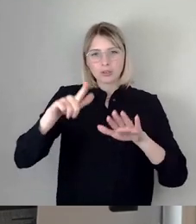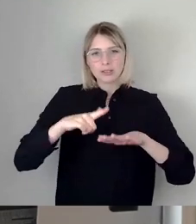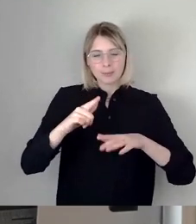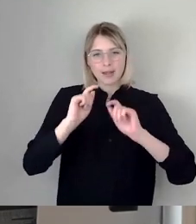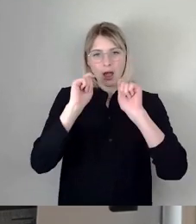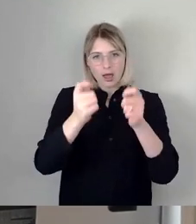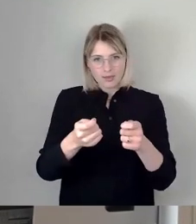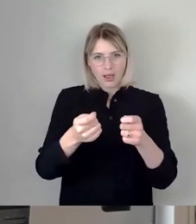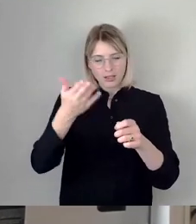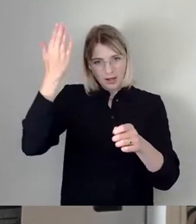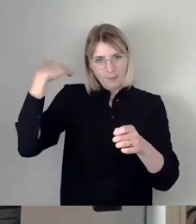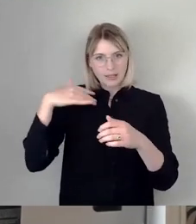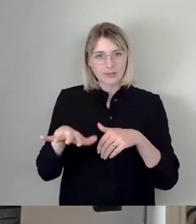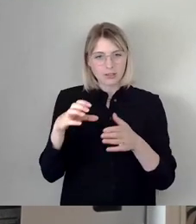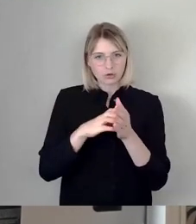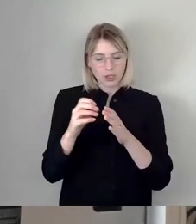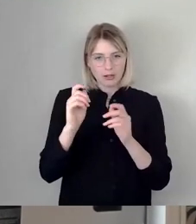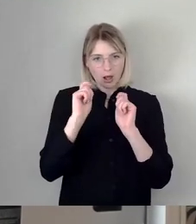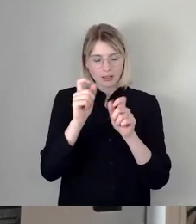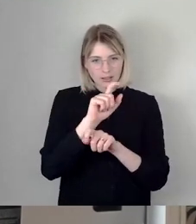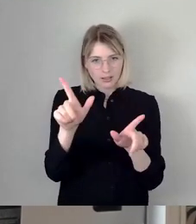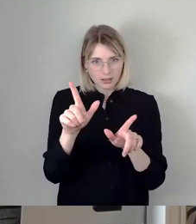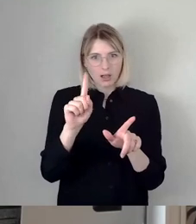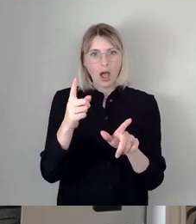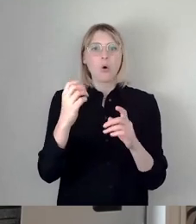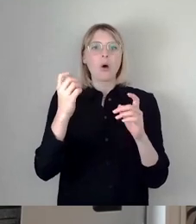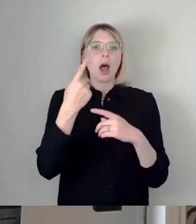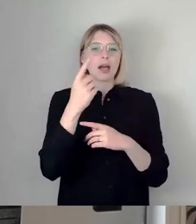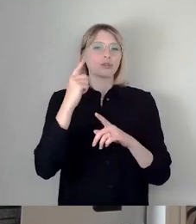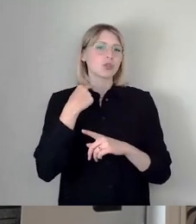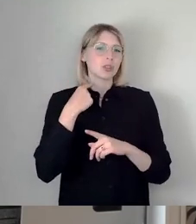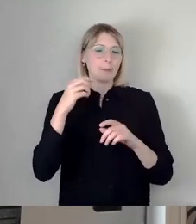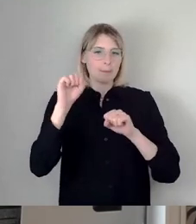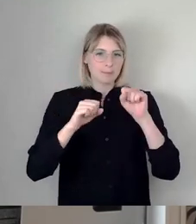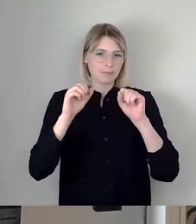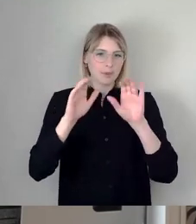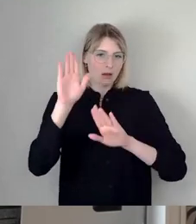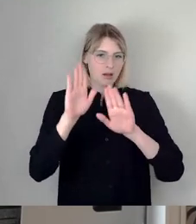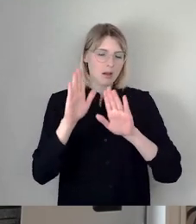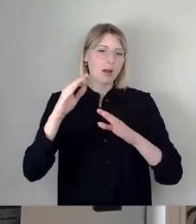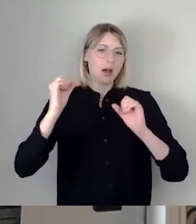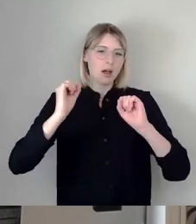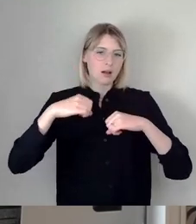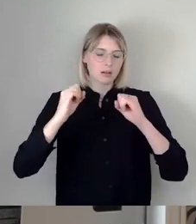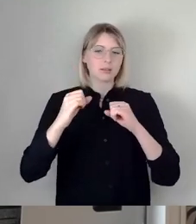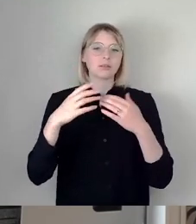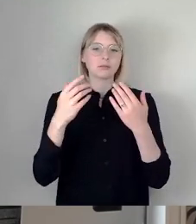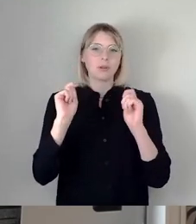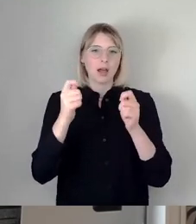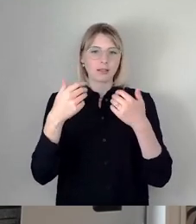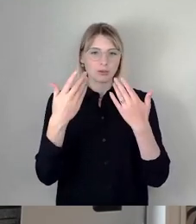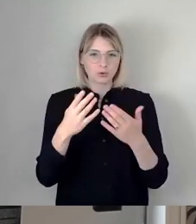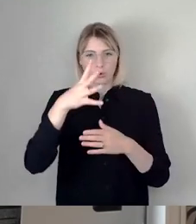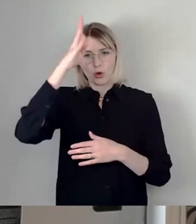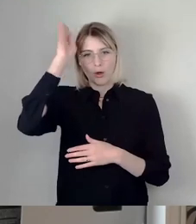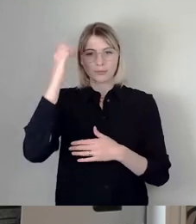hat an die Stadt, auch ein einstimmiger Stadtratsbeschluss, sich doch bitte um die Sanierung des römischen Bades sozusagen zu kümmern.